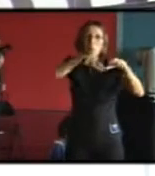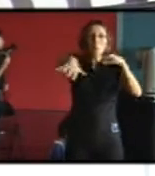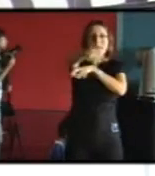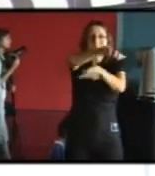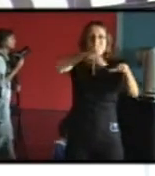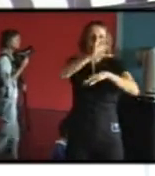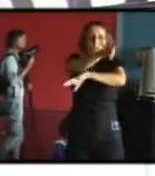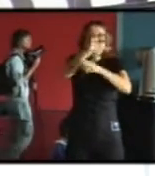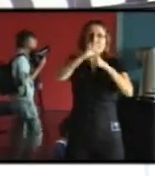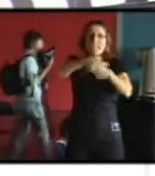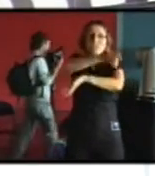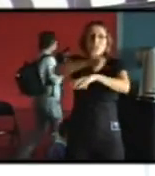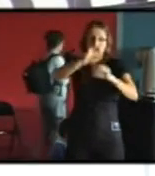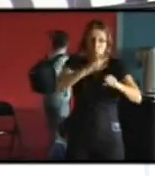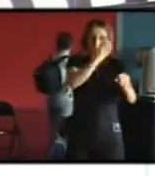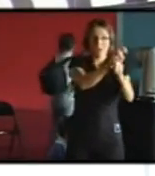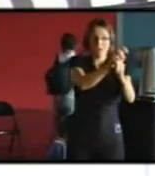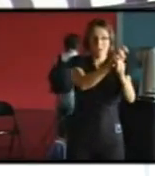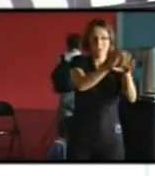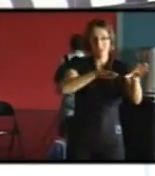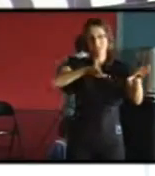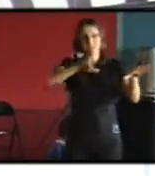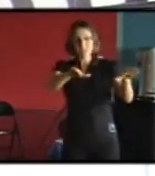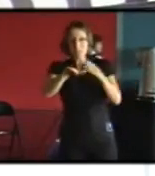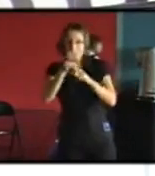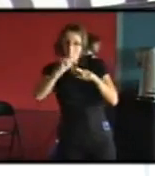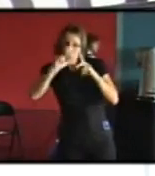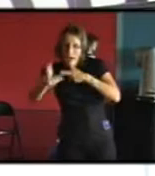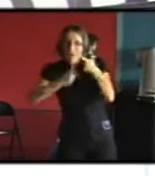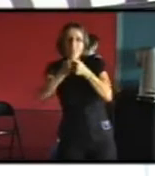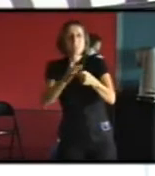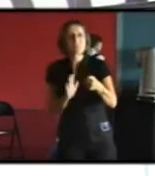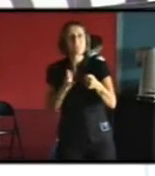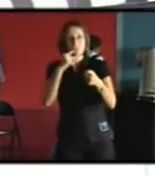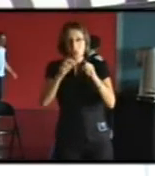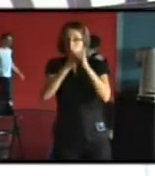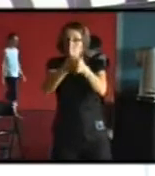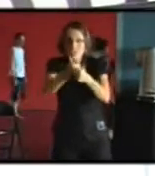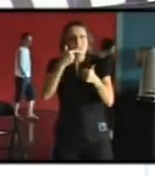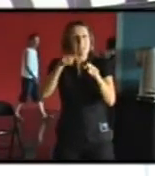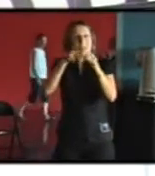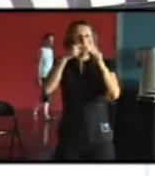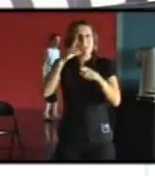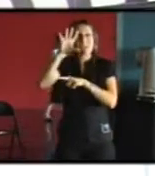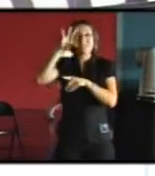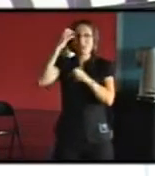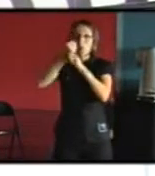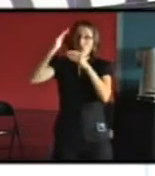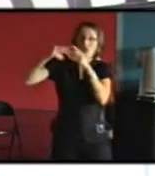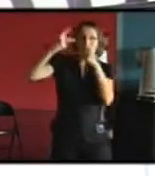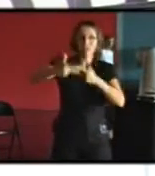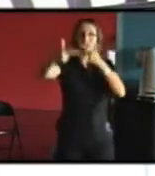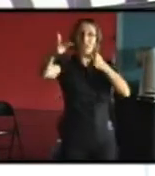des éléments d'architecture et en ayant des choses qui sont adaptées et qui reprennent tout d'un coup 50 ans d'existence devant eux